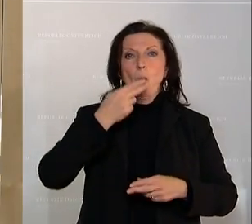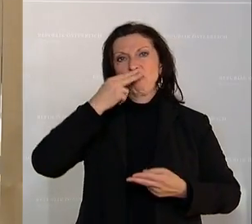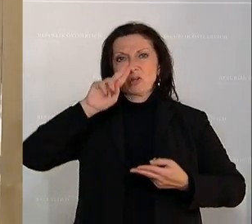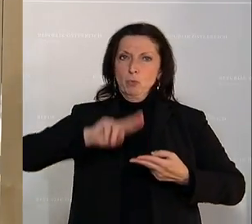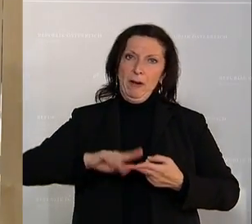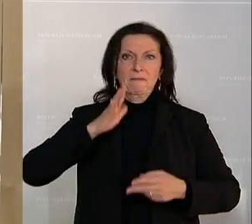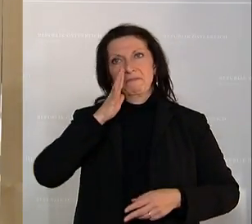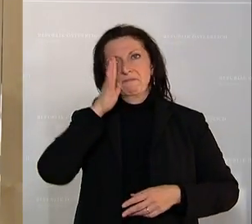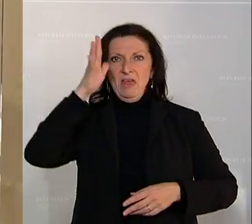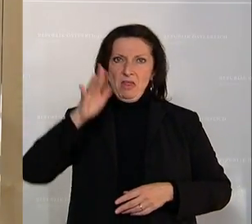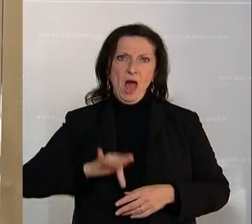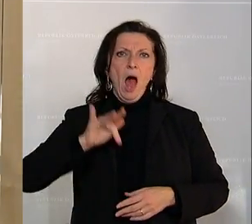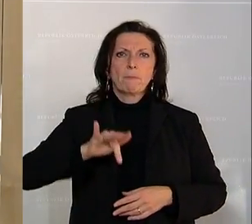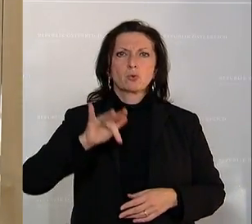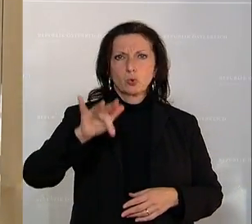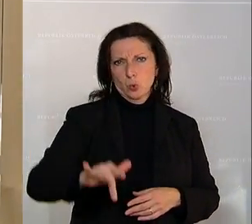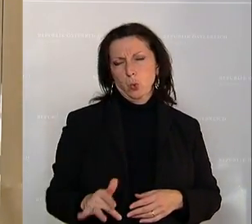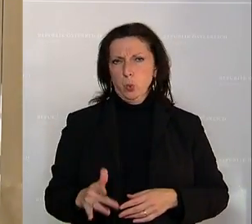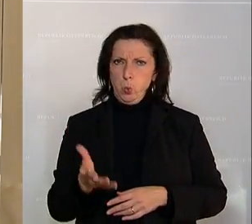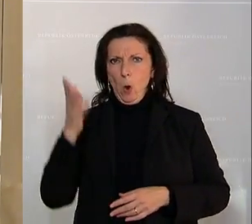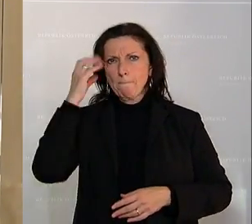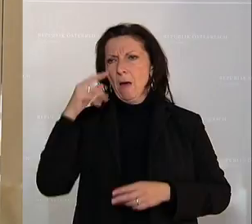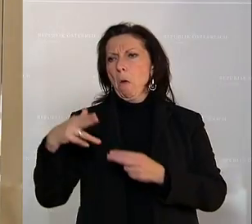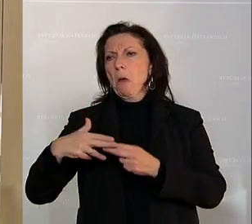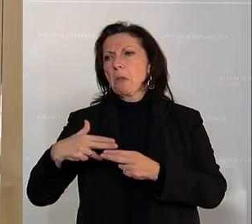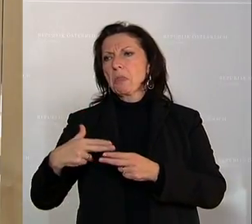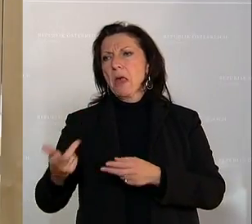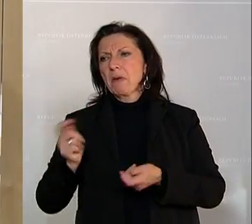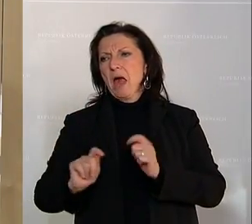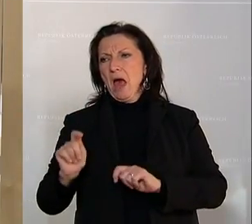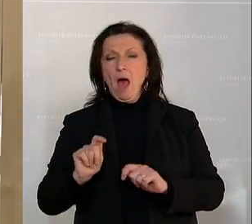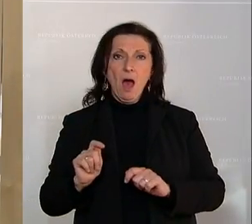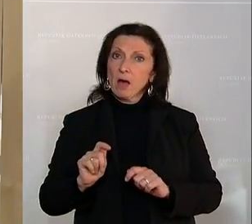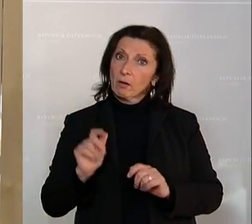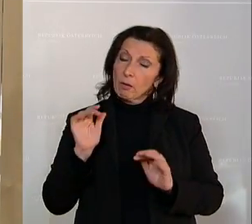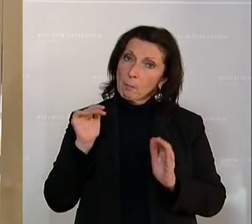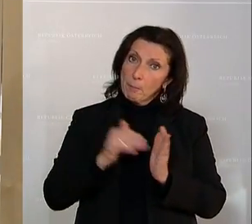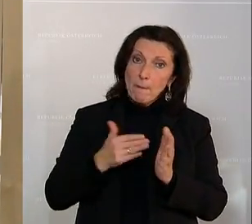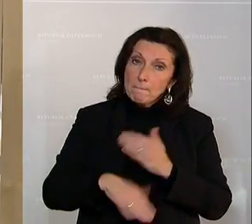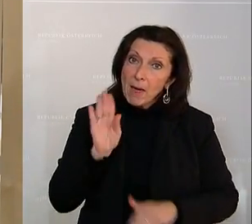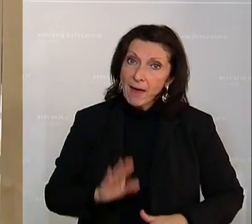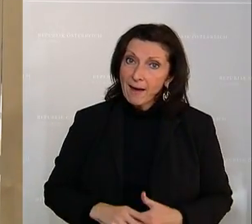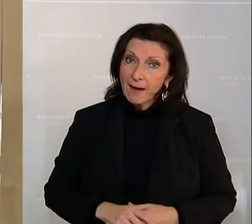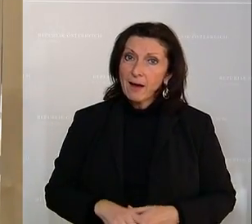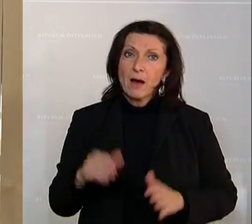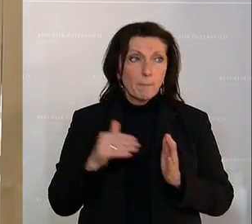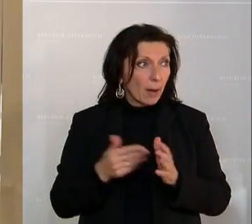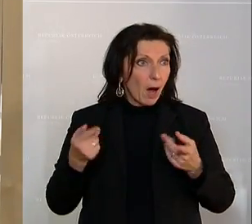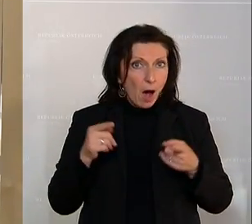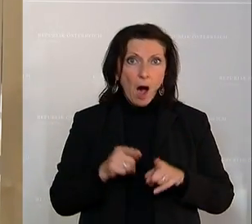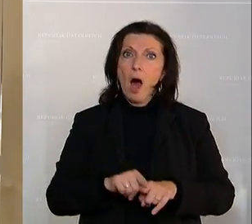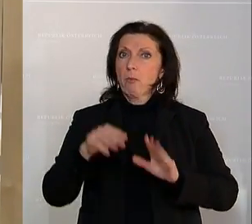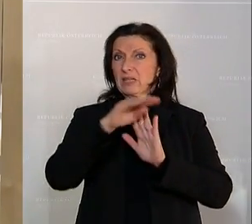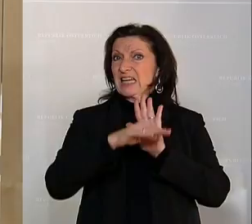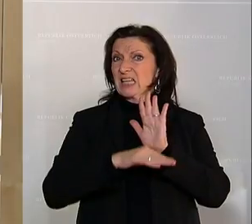hin und wieder beim Landwirt ums Eck etwas einzukaufen. Es braucht mehr, es braucht auch den rechtlichen Schutz,